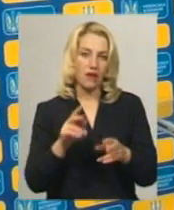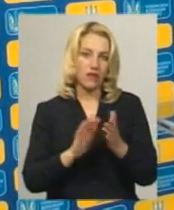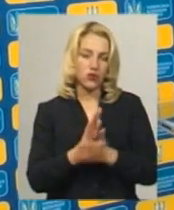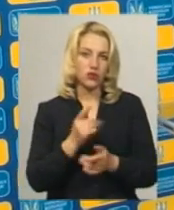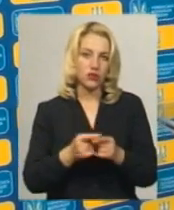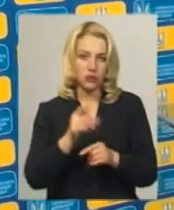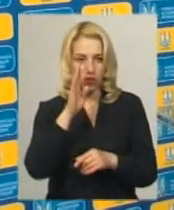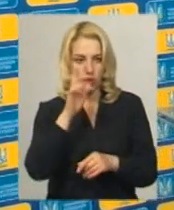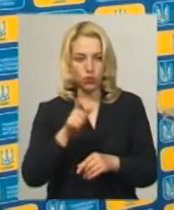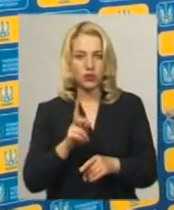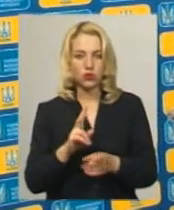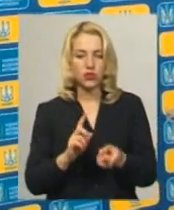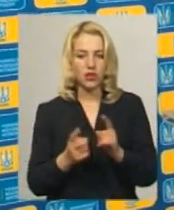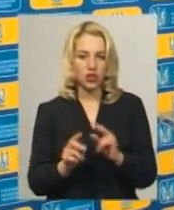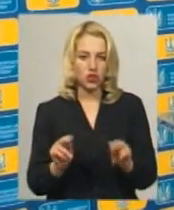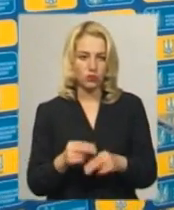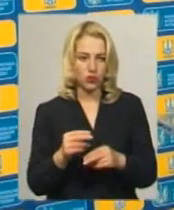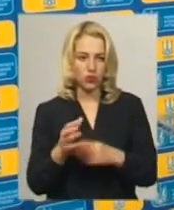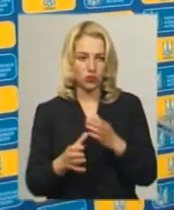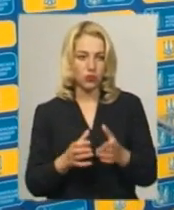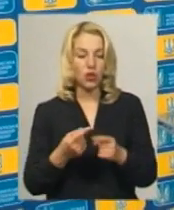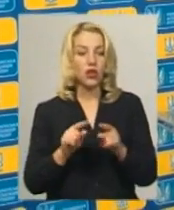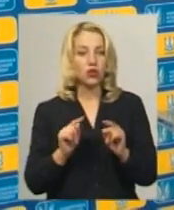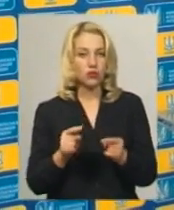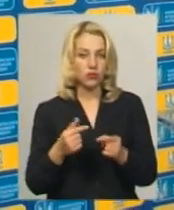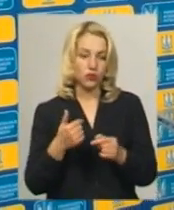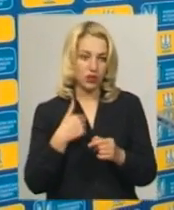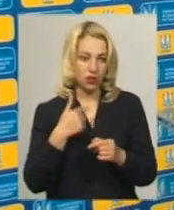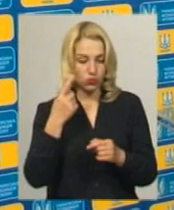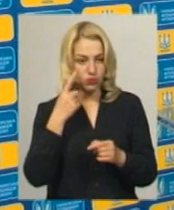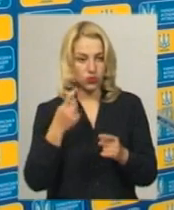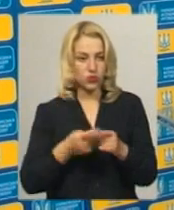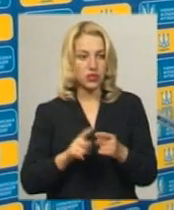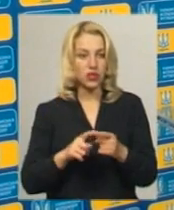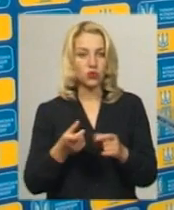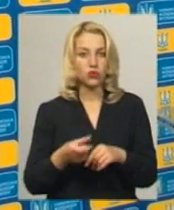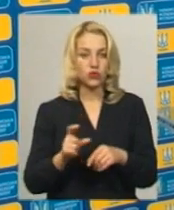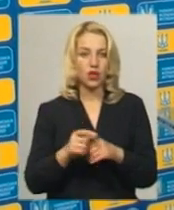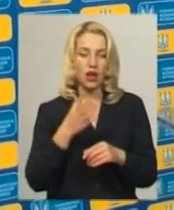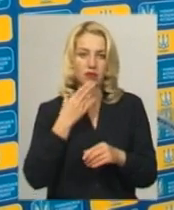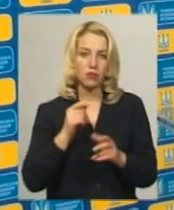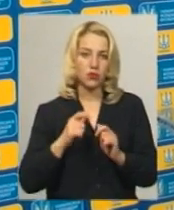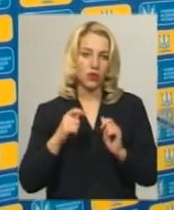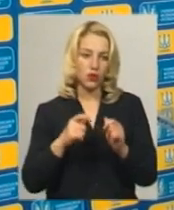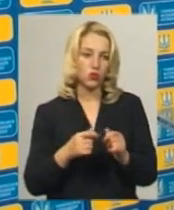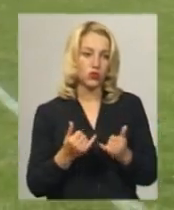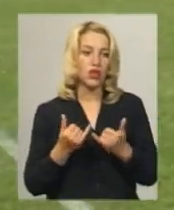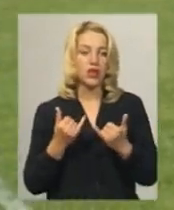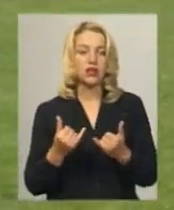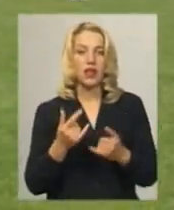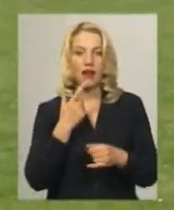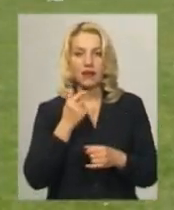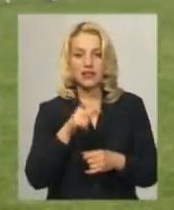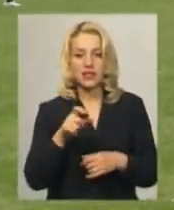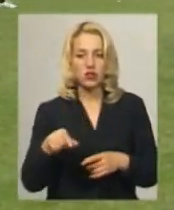хлопці, які стали чемпіоном міра. Є до чого стремитися, тому, я думаю, це дуже класний подарунок красилівчанам. У